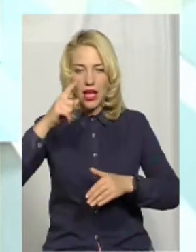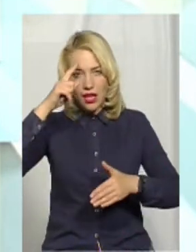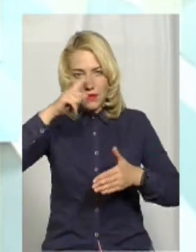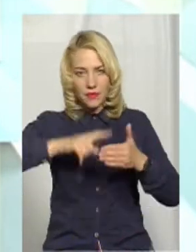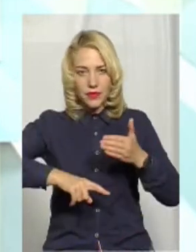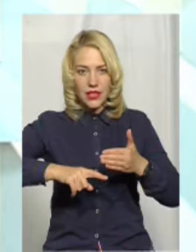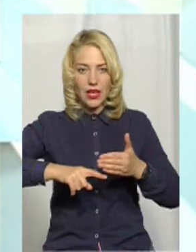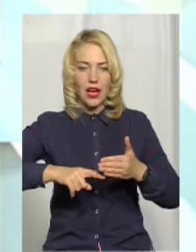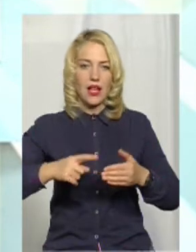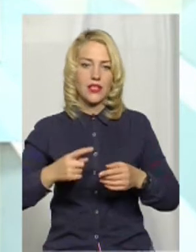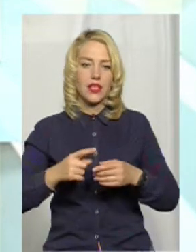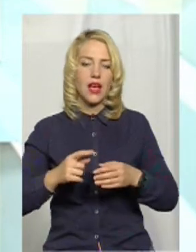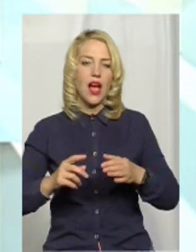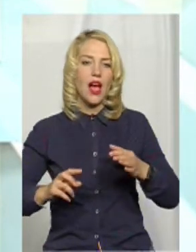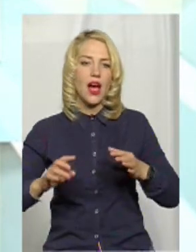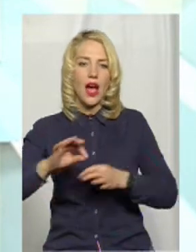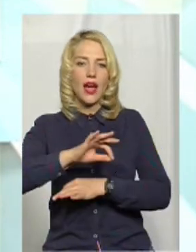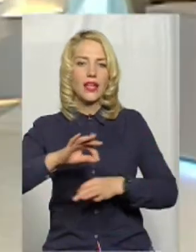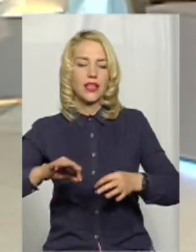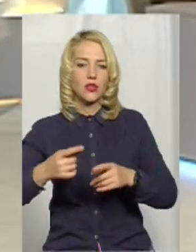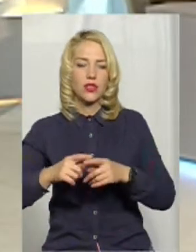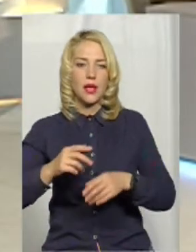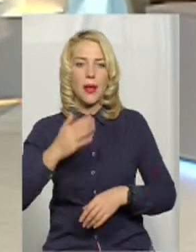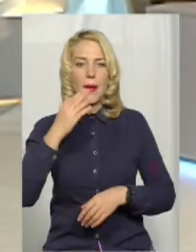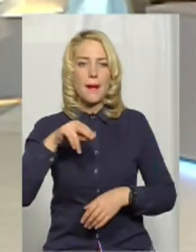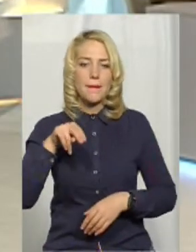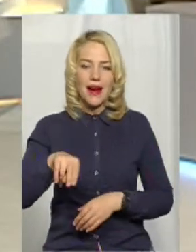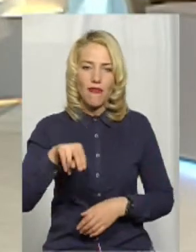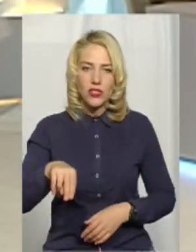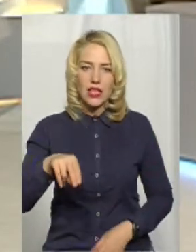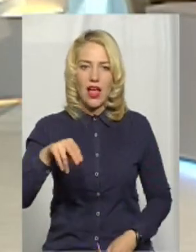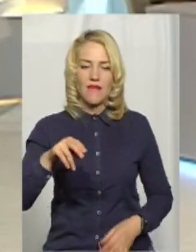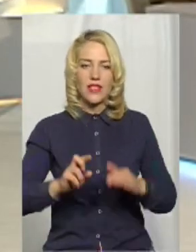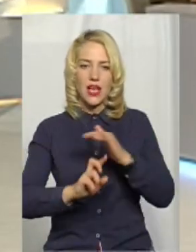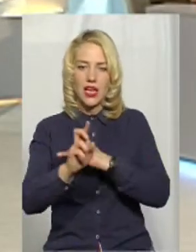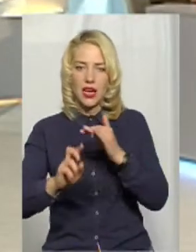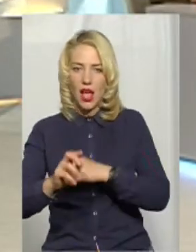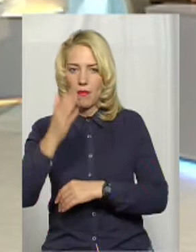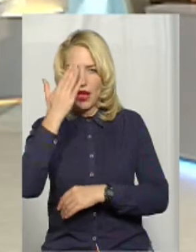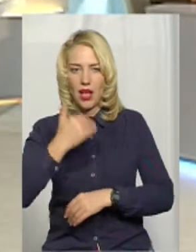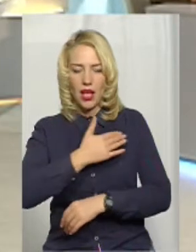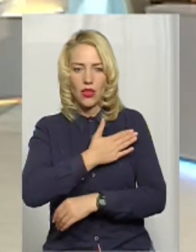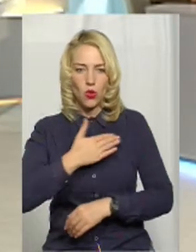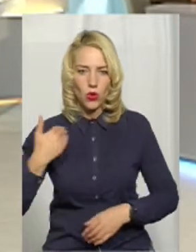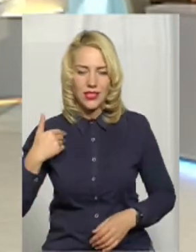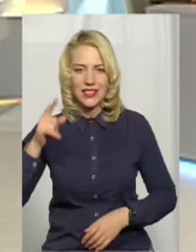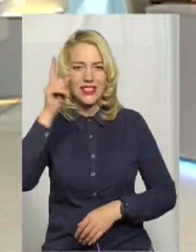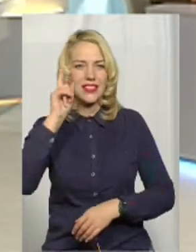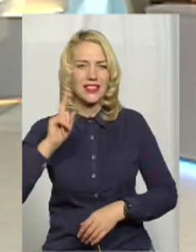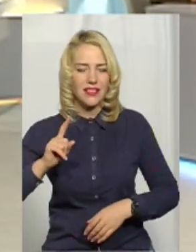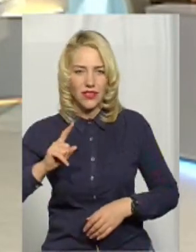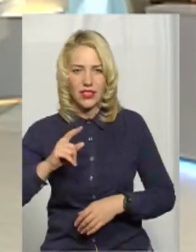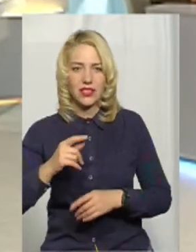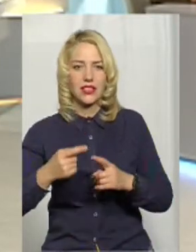Це православні храми, католицькі костели, синагоги навіть. З них